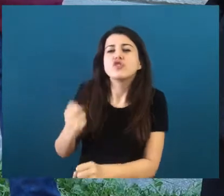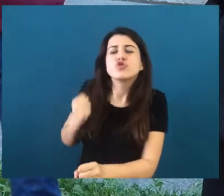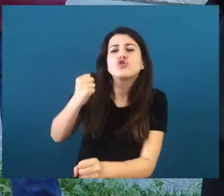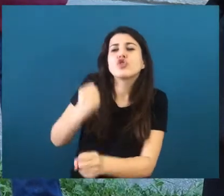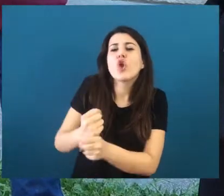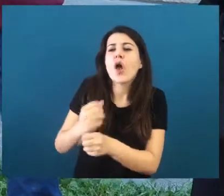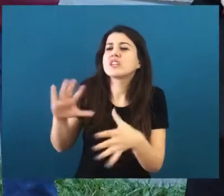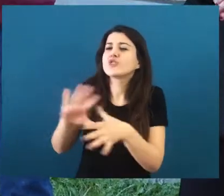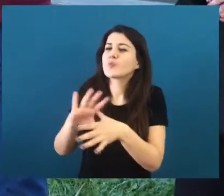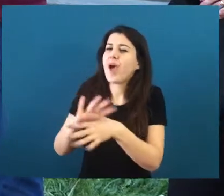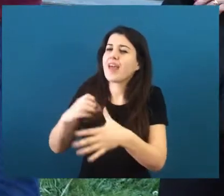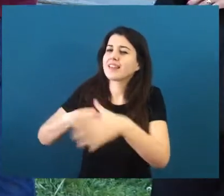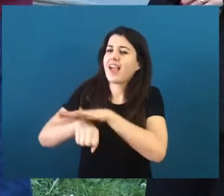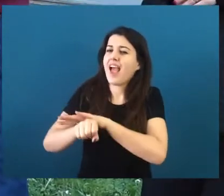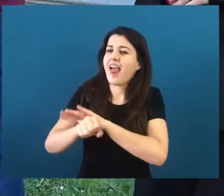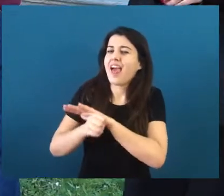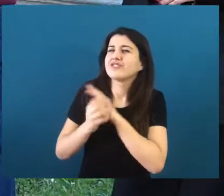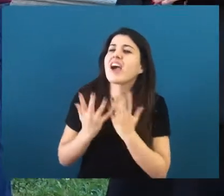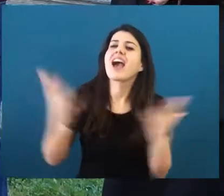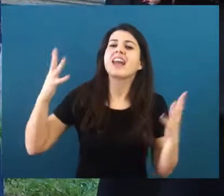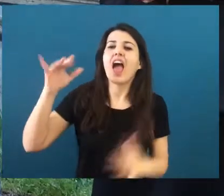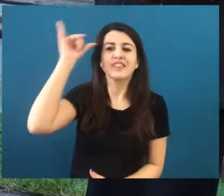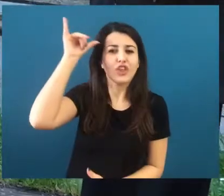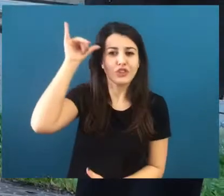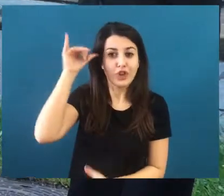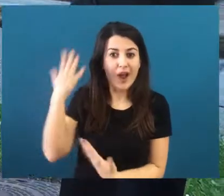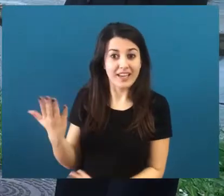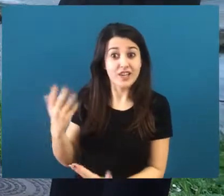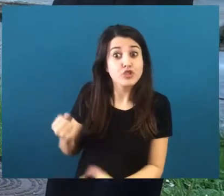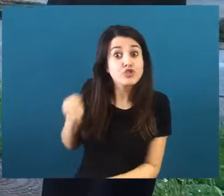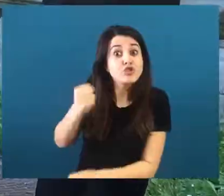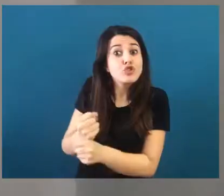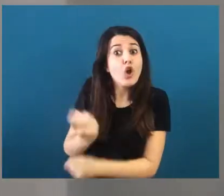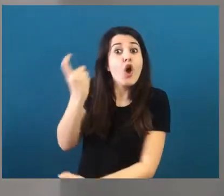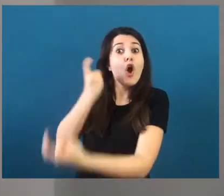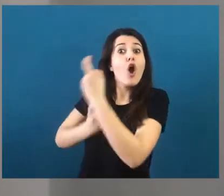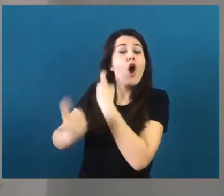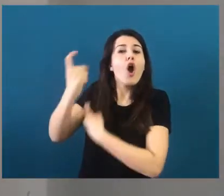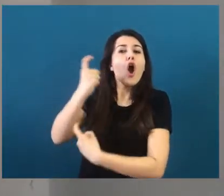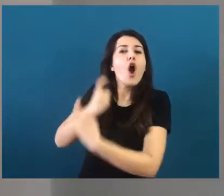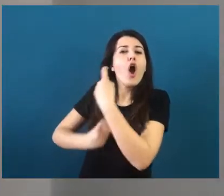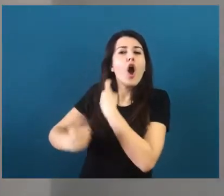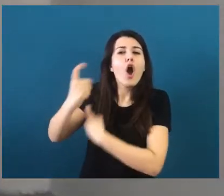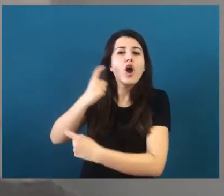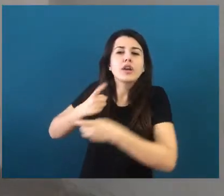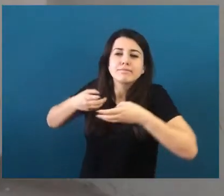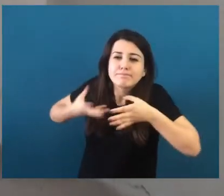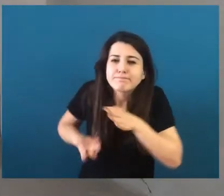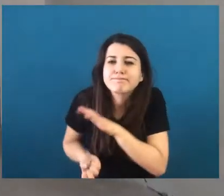di una grandissima squadra, il grande torino, storia che parte proprio dagli albori, dalla